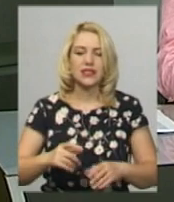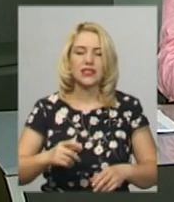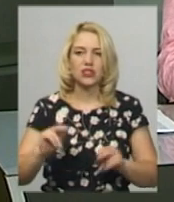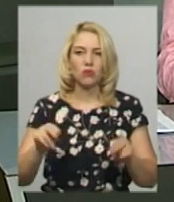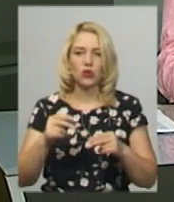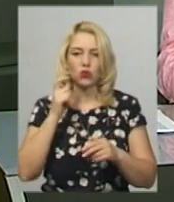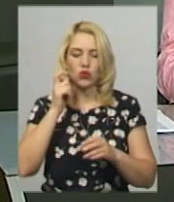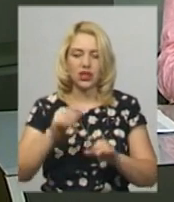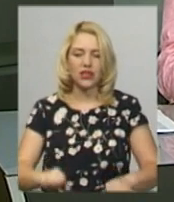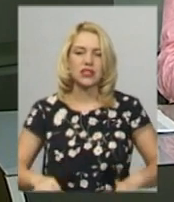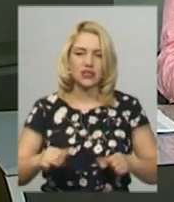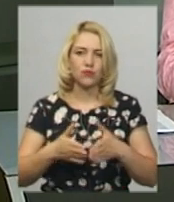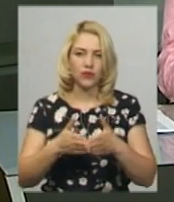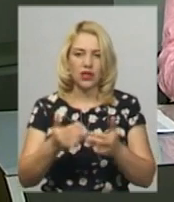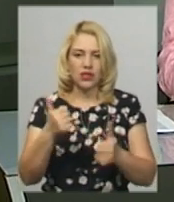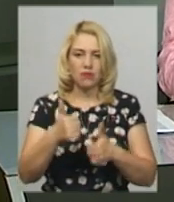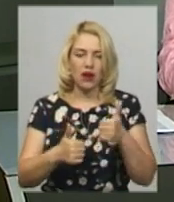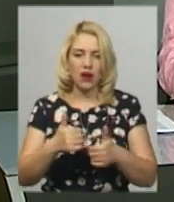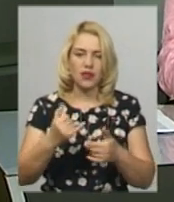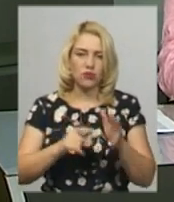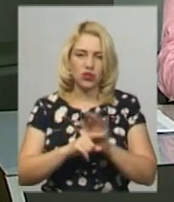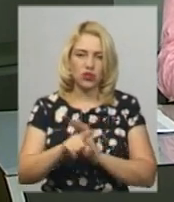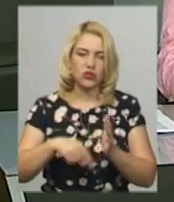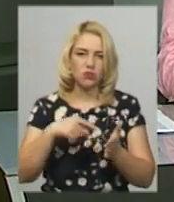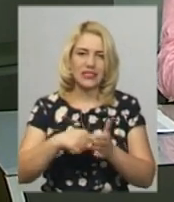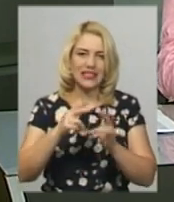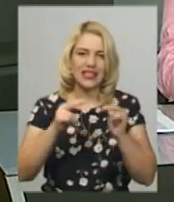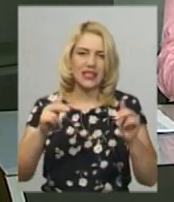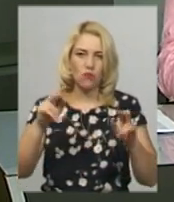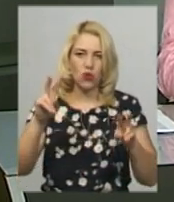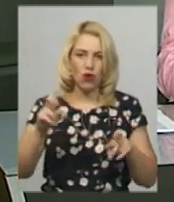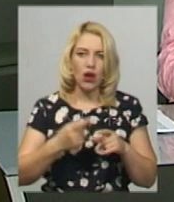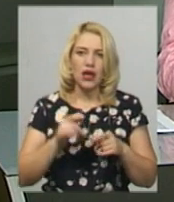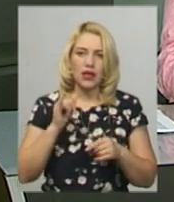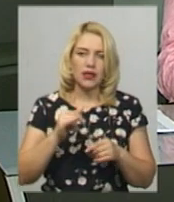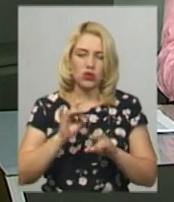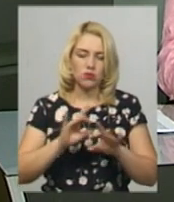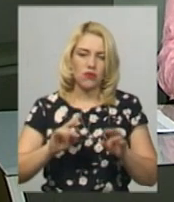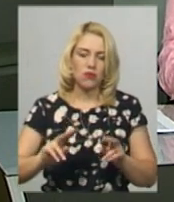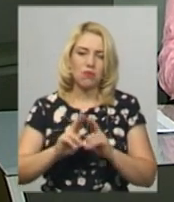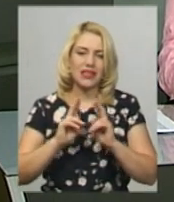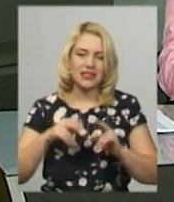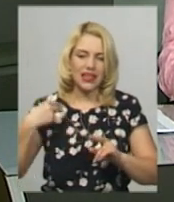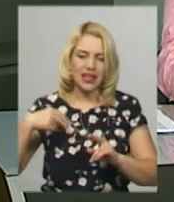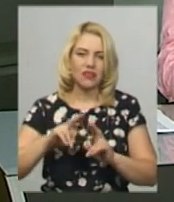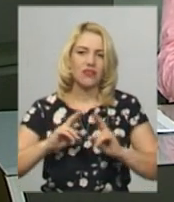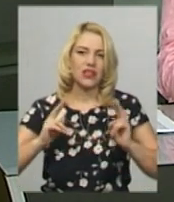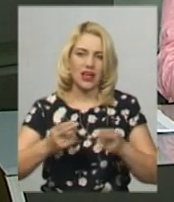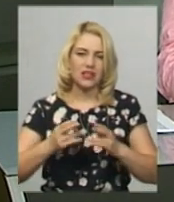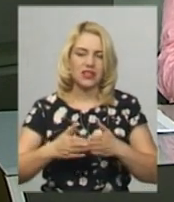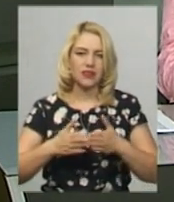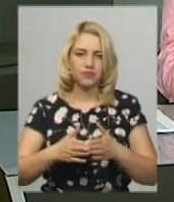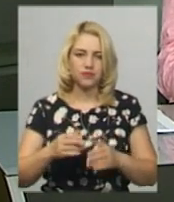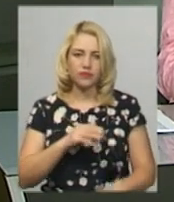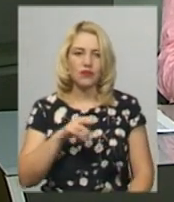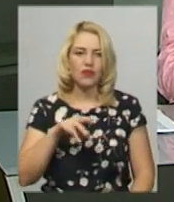каної. Змагання розпочались сьогодні у місті Дніпро. Про це розповів президент федерації висловання на байдарках і каної Хмельницької області Віктор